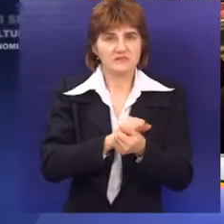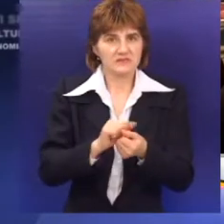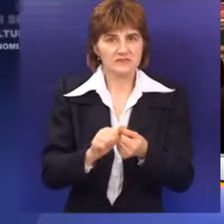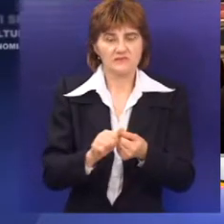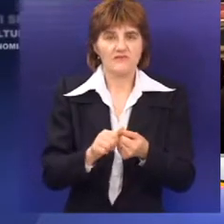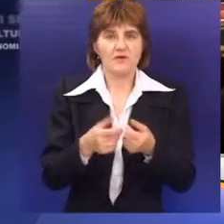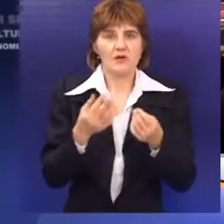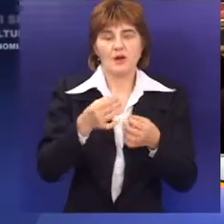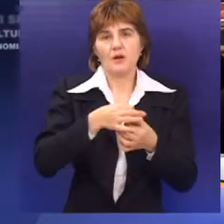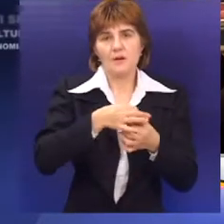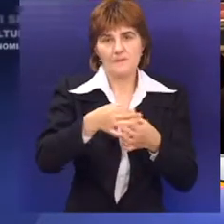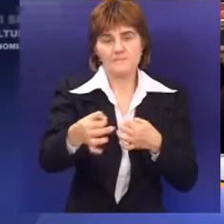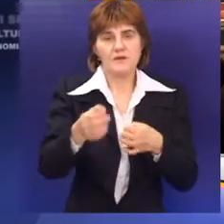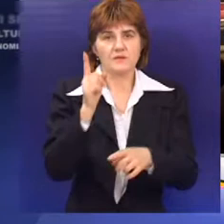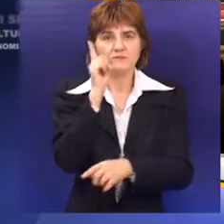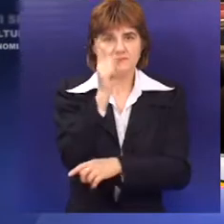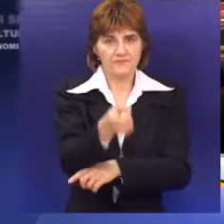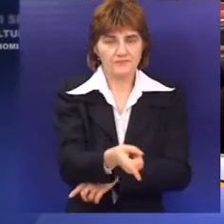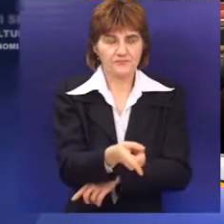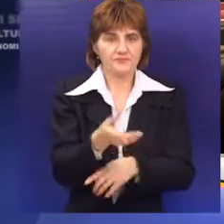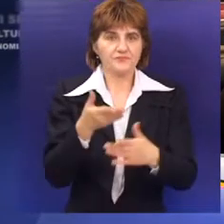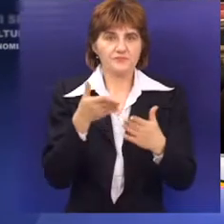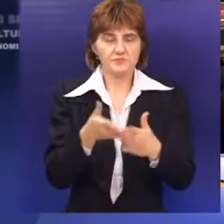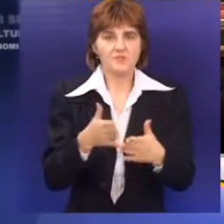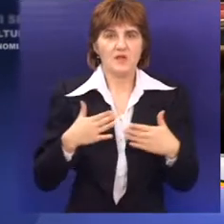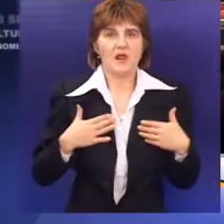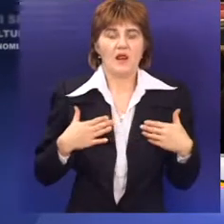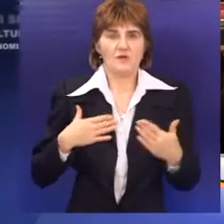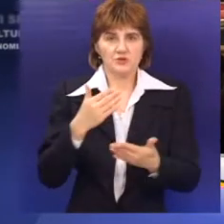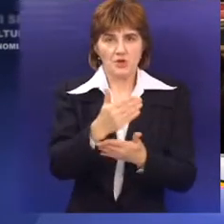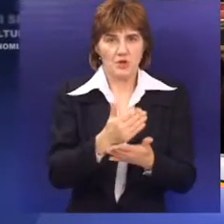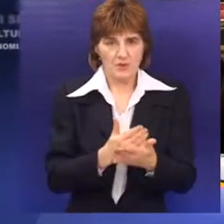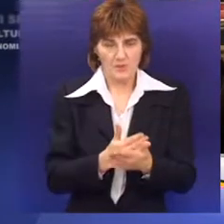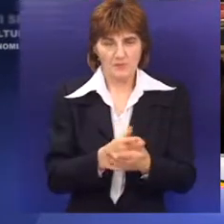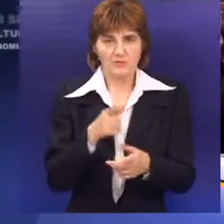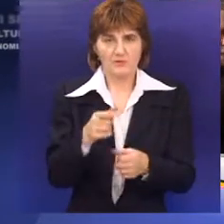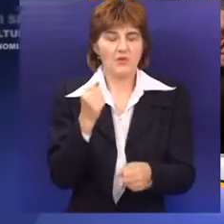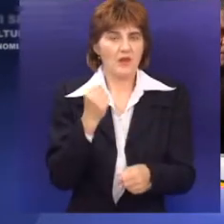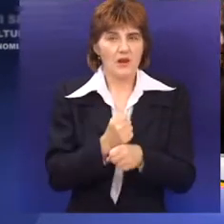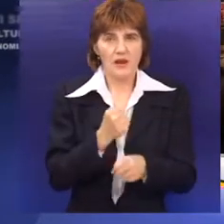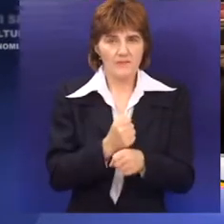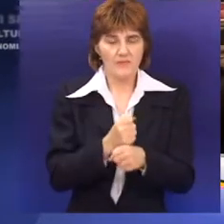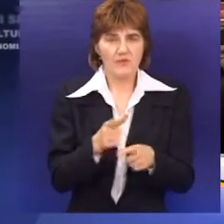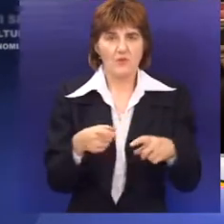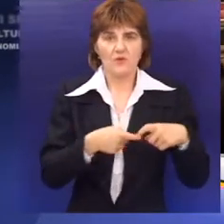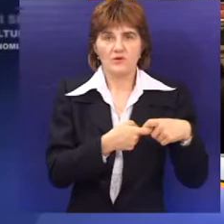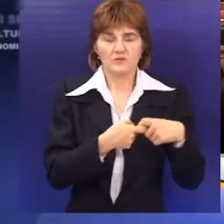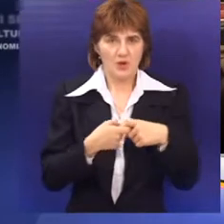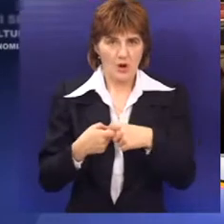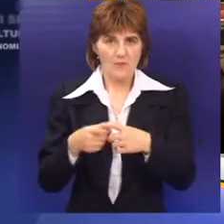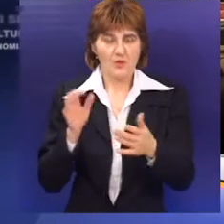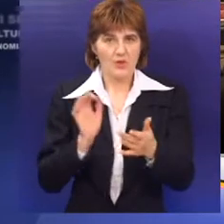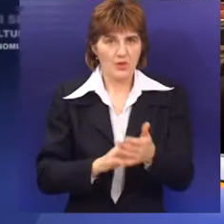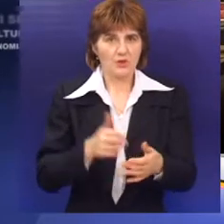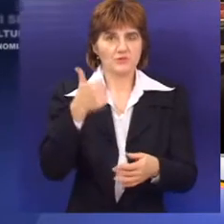merilima koja diktira fina i naši propisi i napravljen u sklopu objekta će